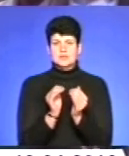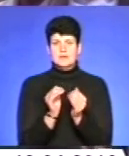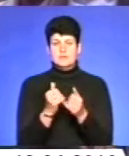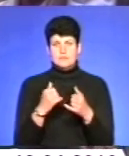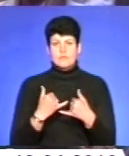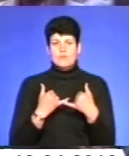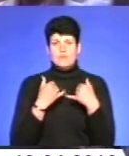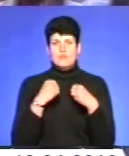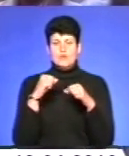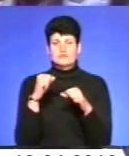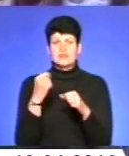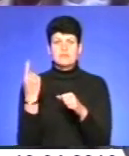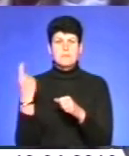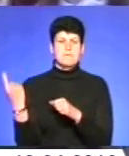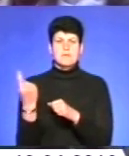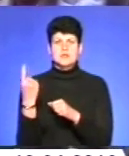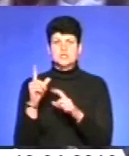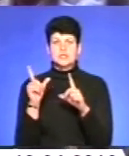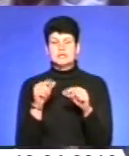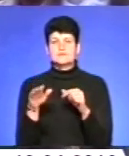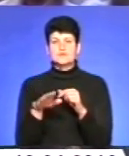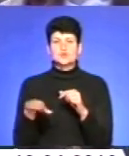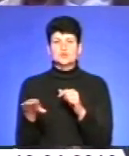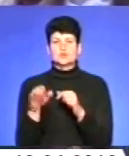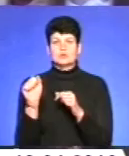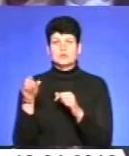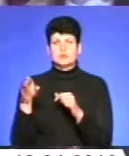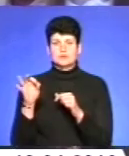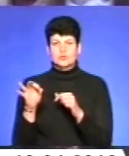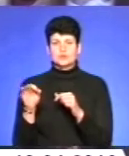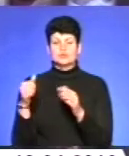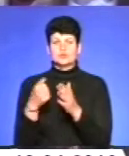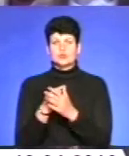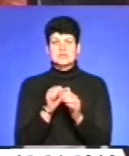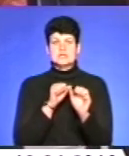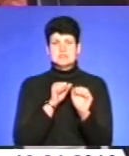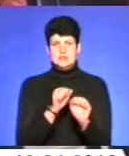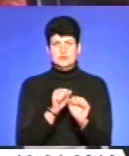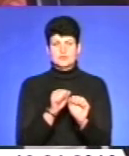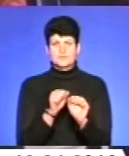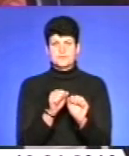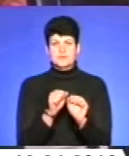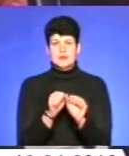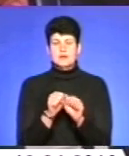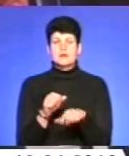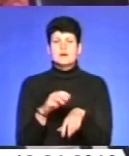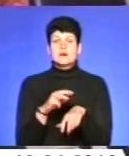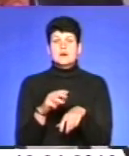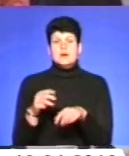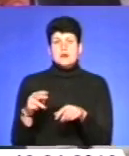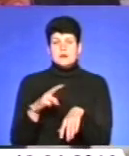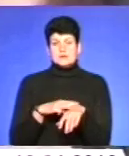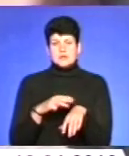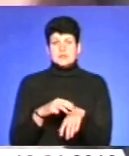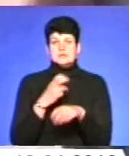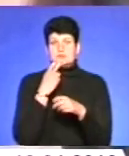і вперше їхати в зону антитерористичної операції для захисту конституційного влади. Правоохоронці з посмішкою збиралися в